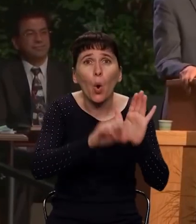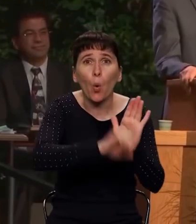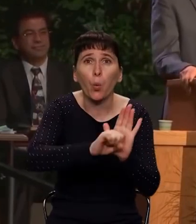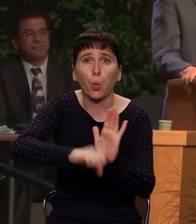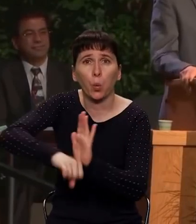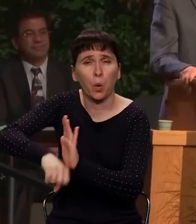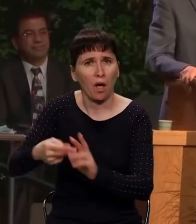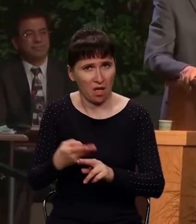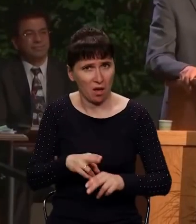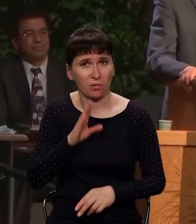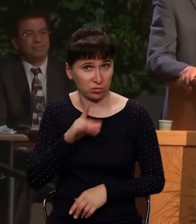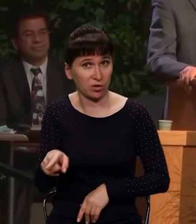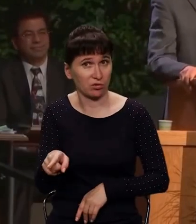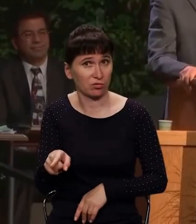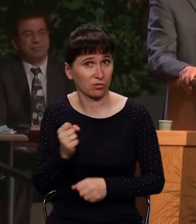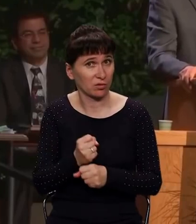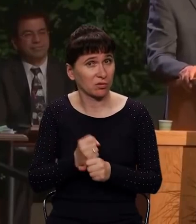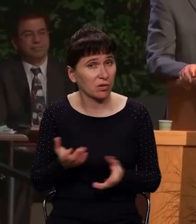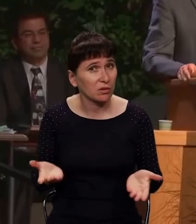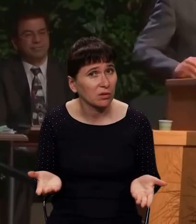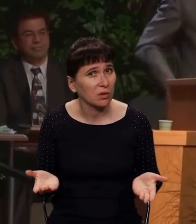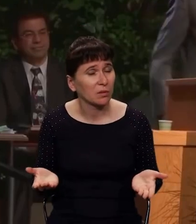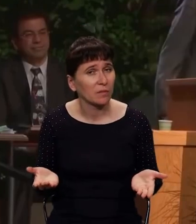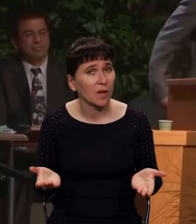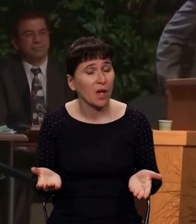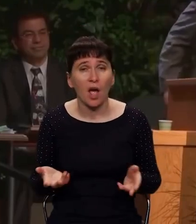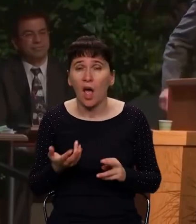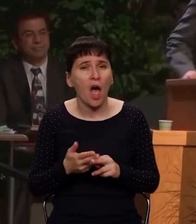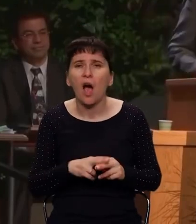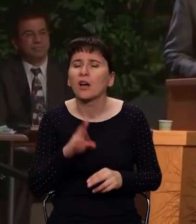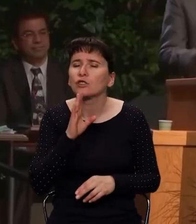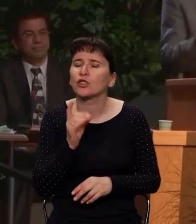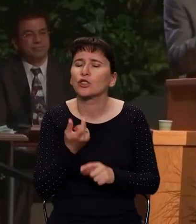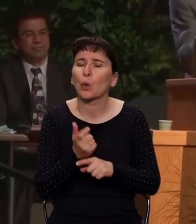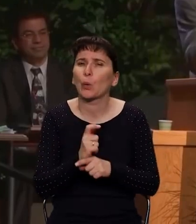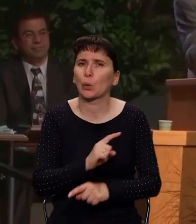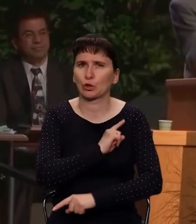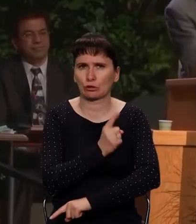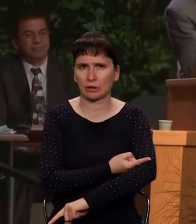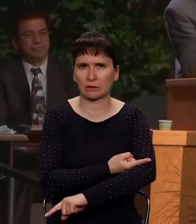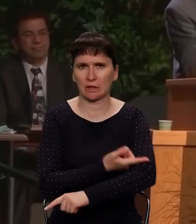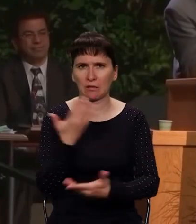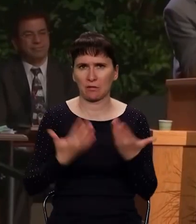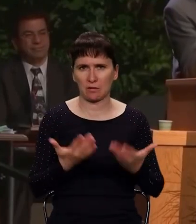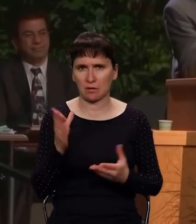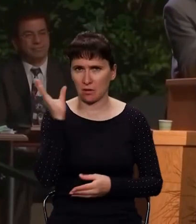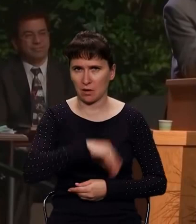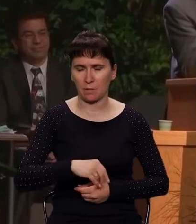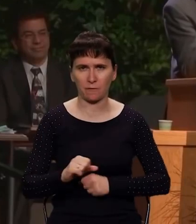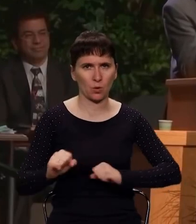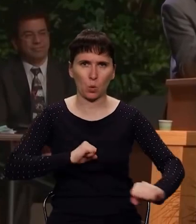далее. Это была женщина. Друзья мои, женщина на очень многое способна, если ей дать право.